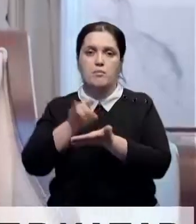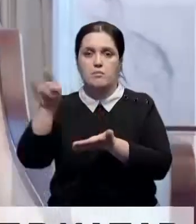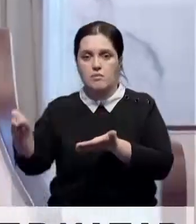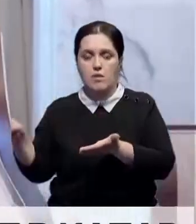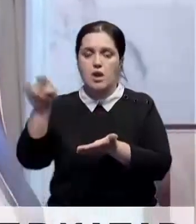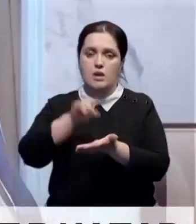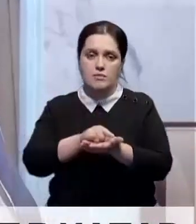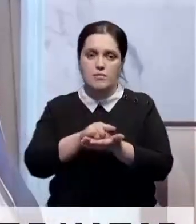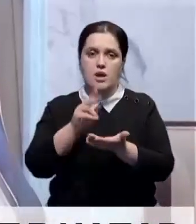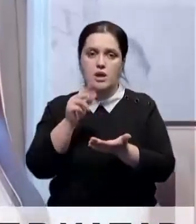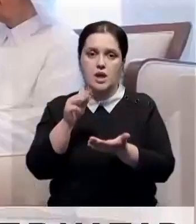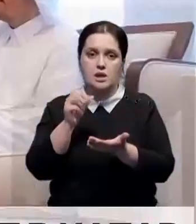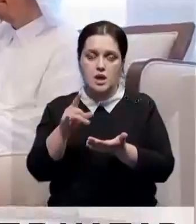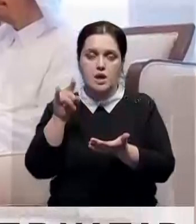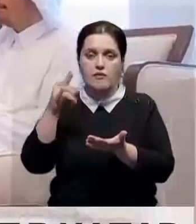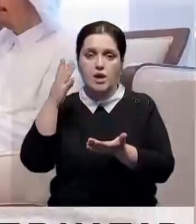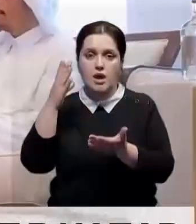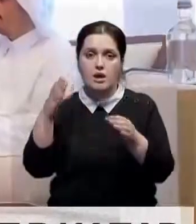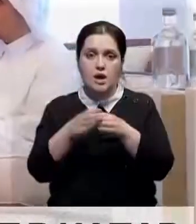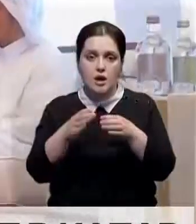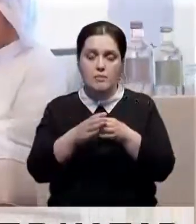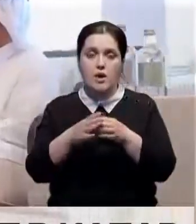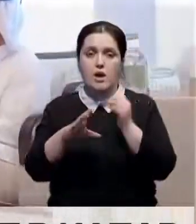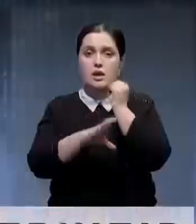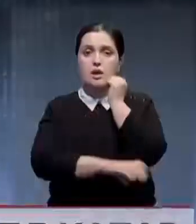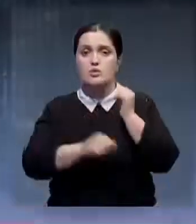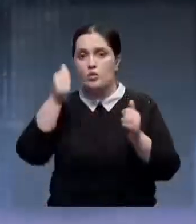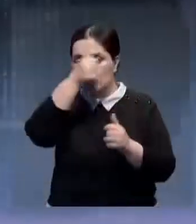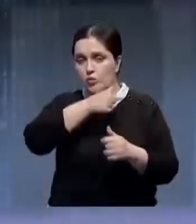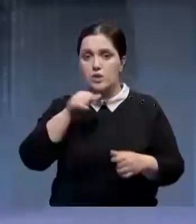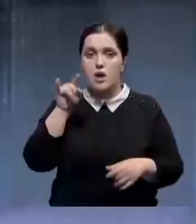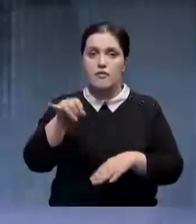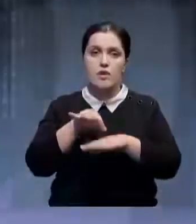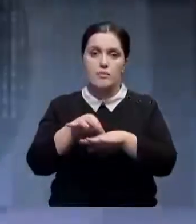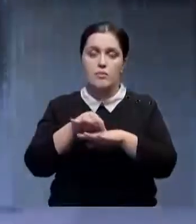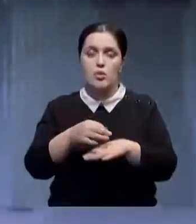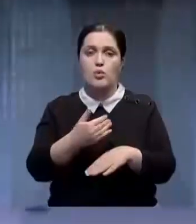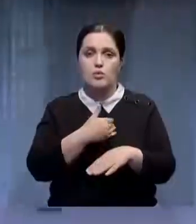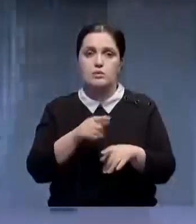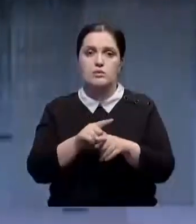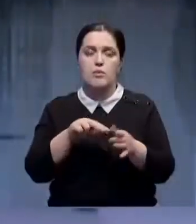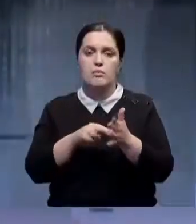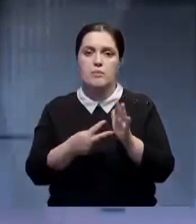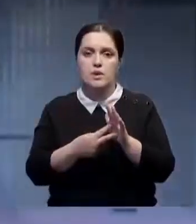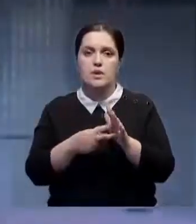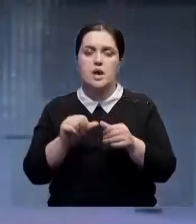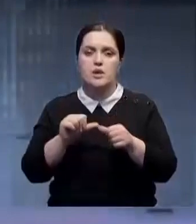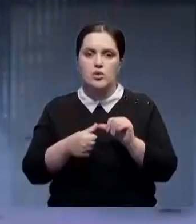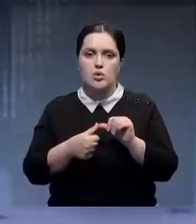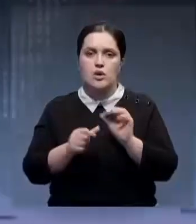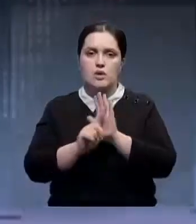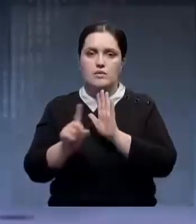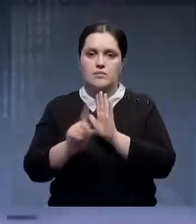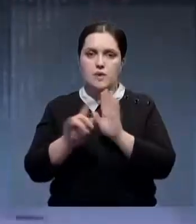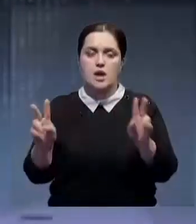катарской авиакомпании «Валматы». В свою очередь, к концу года один из казахстанских авиаперевозчиков намерен тоже планирует начать регулярные полеты